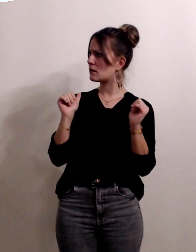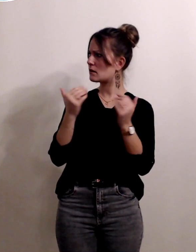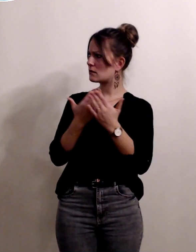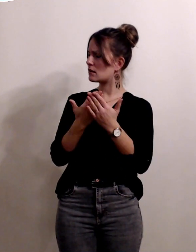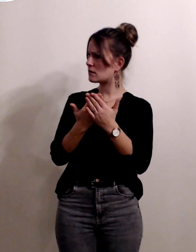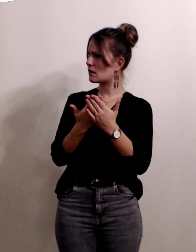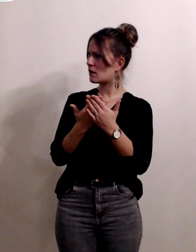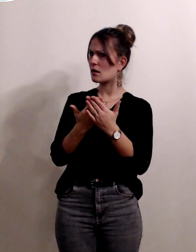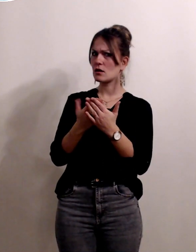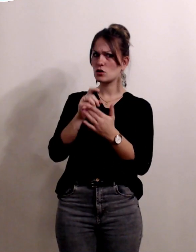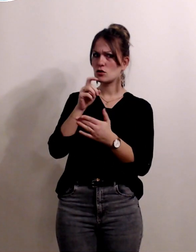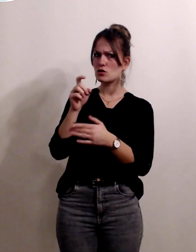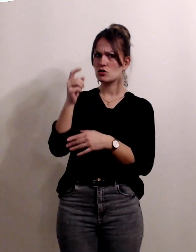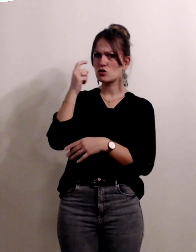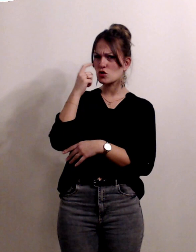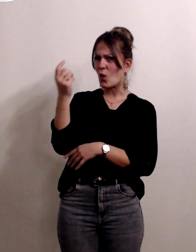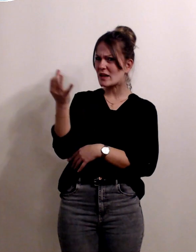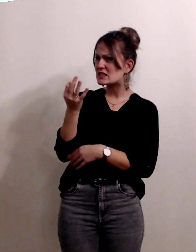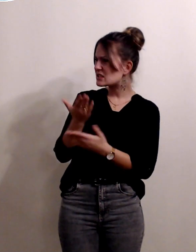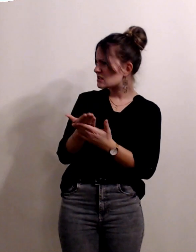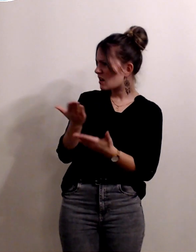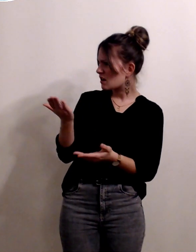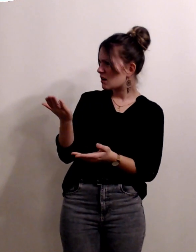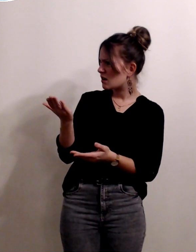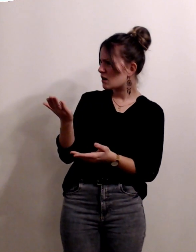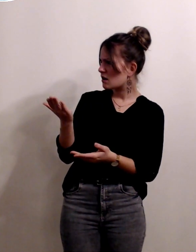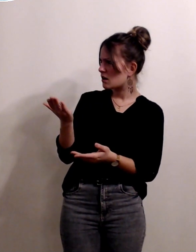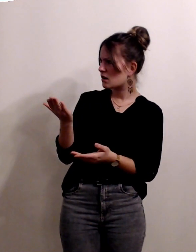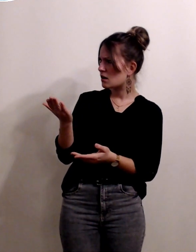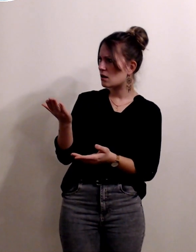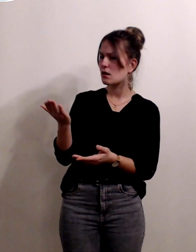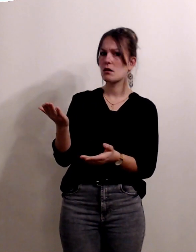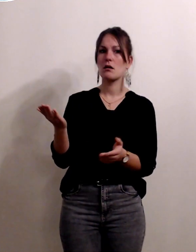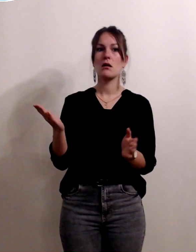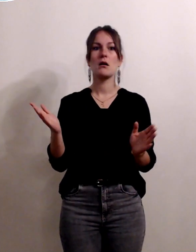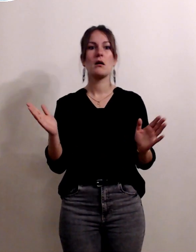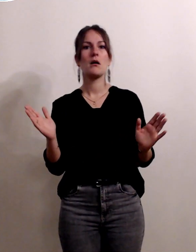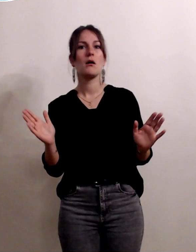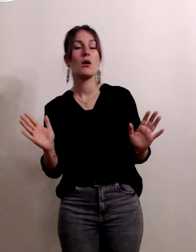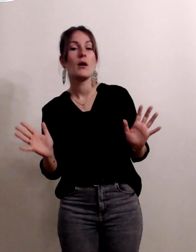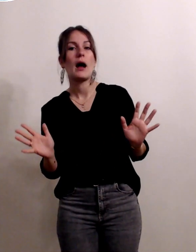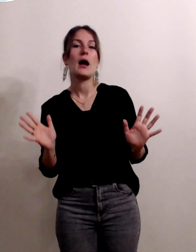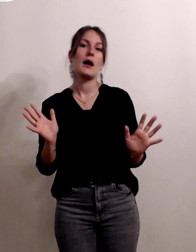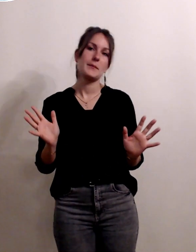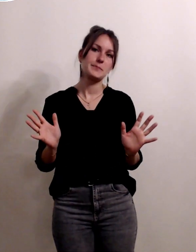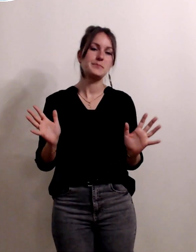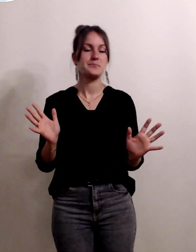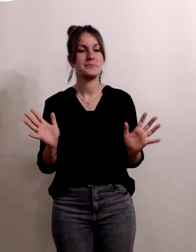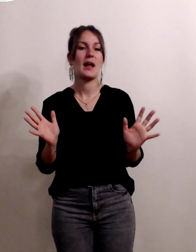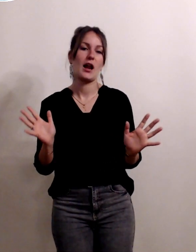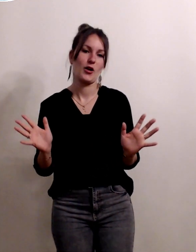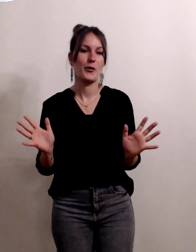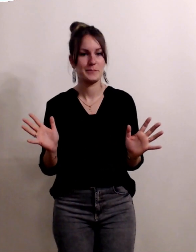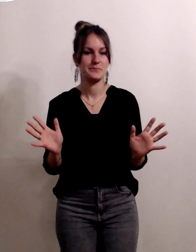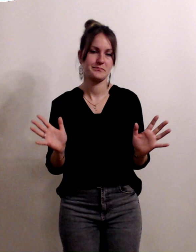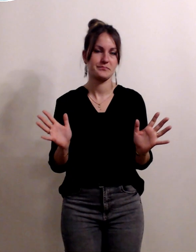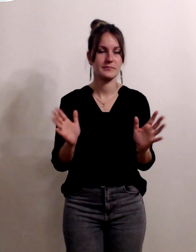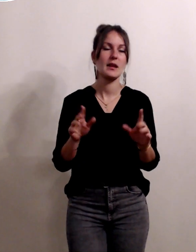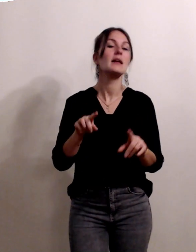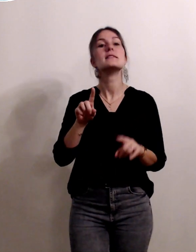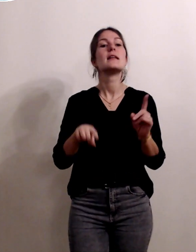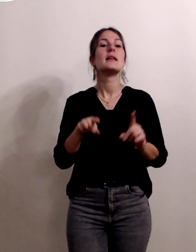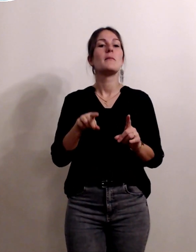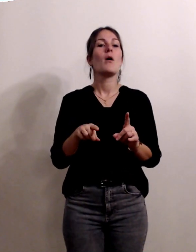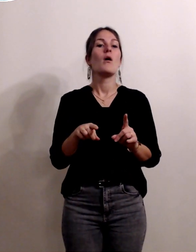il me semble dans vos slides en fait passer un certain terme de la